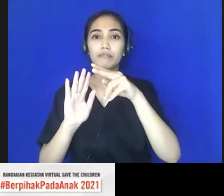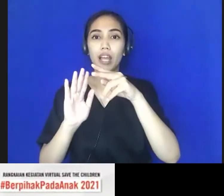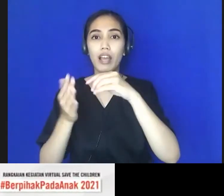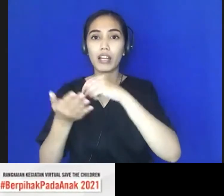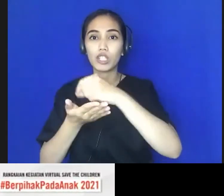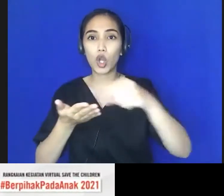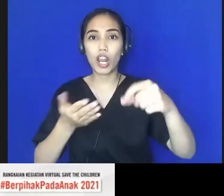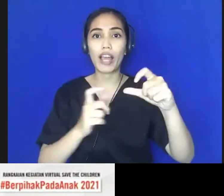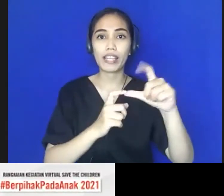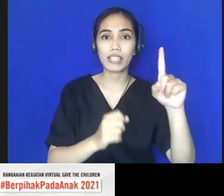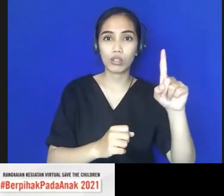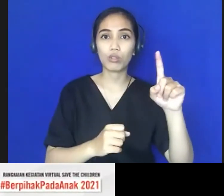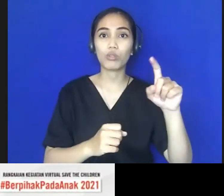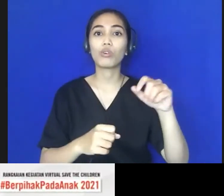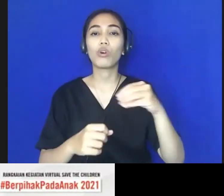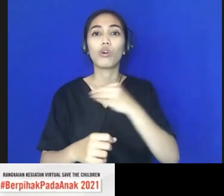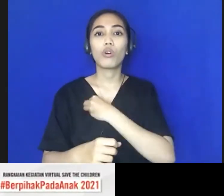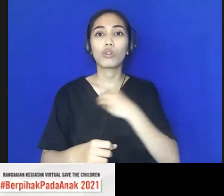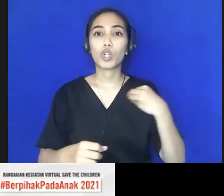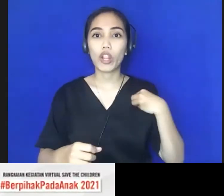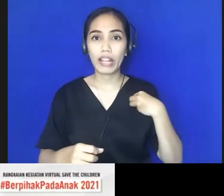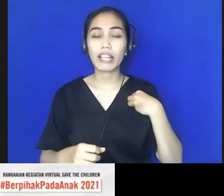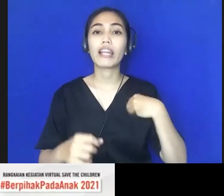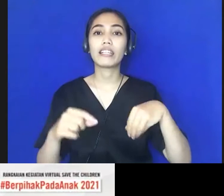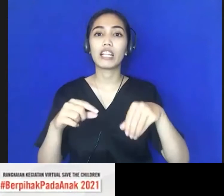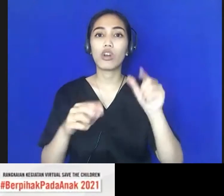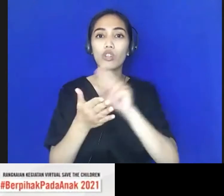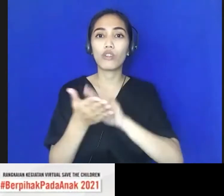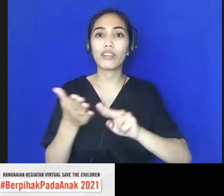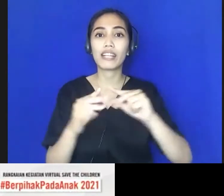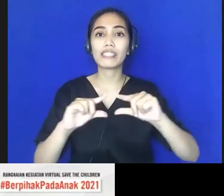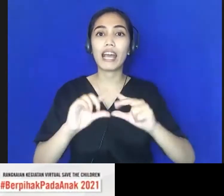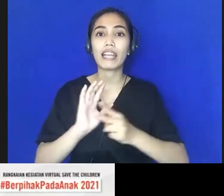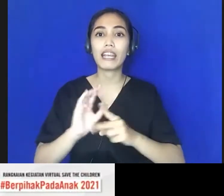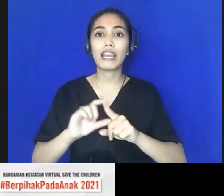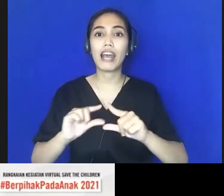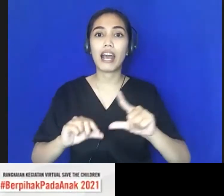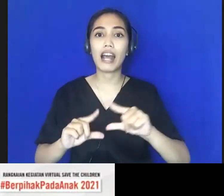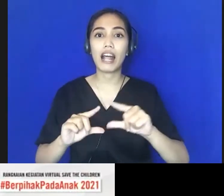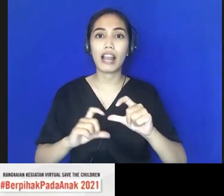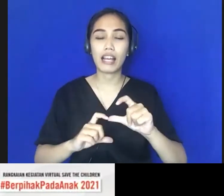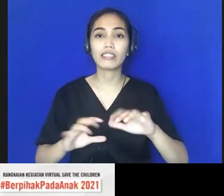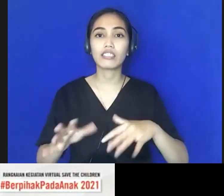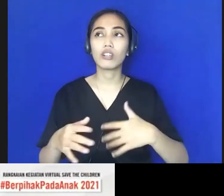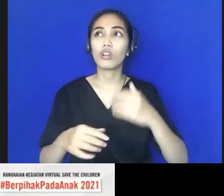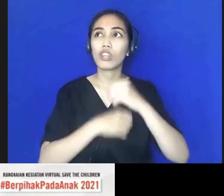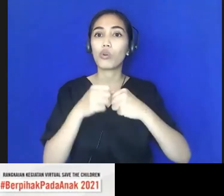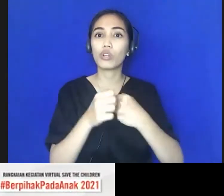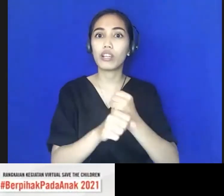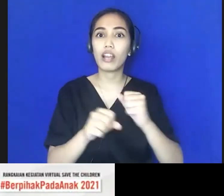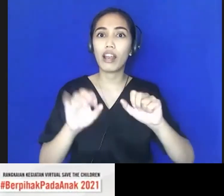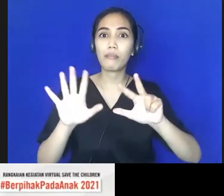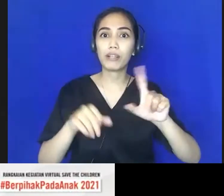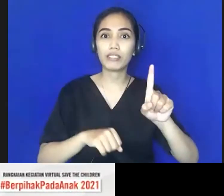S1 Fakultas Kedokteran, Universitas Andalas, tahun 81. 81, saya masih di mana-mana. Sorry.